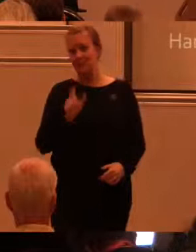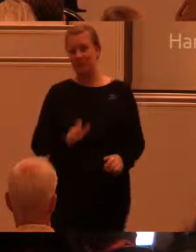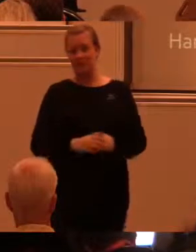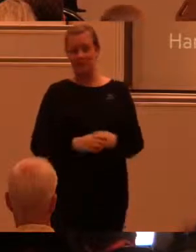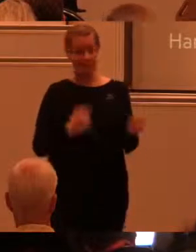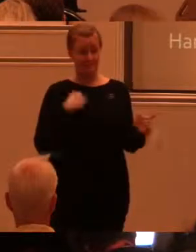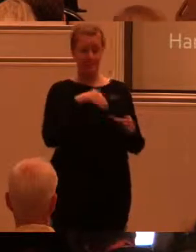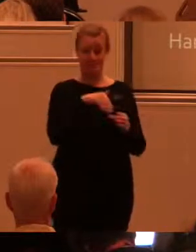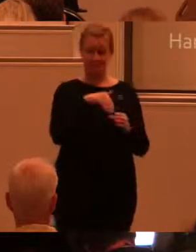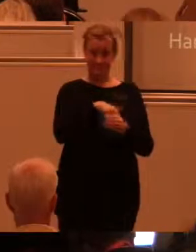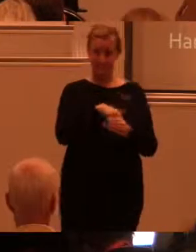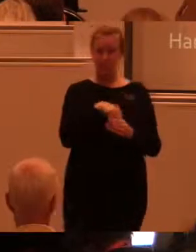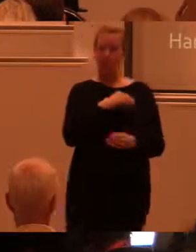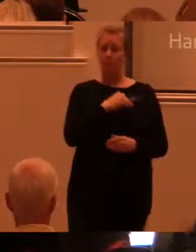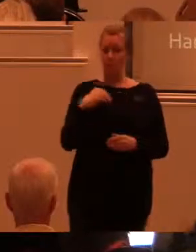Svensktextning.nu